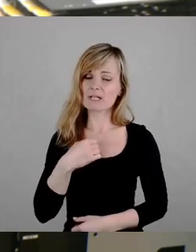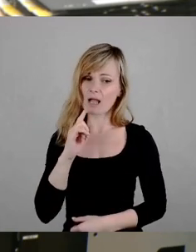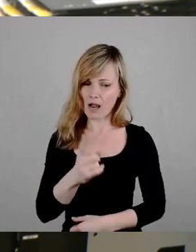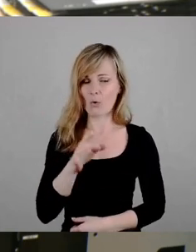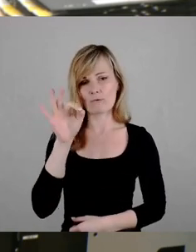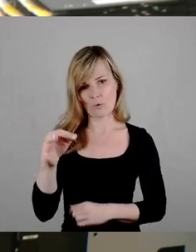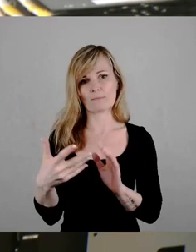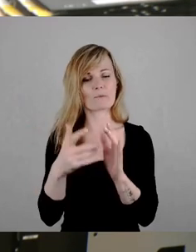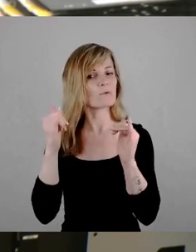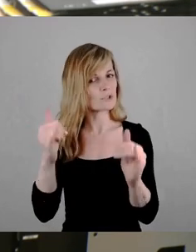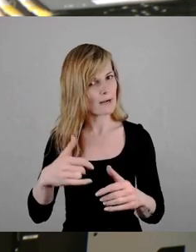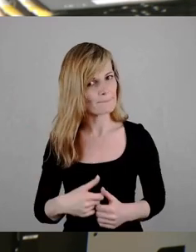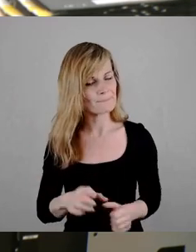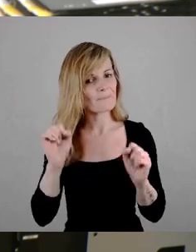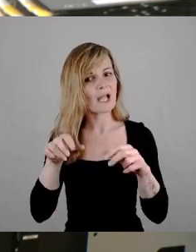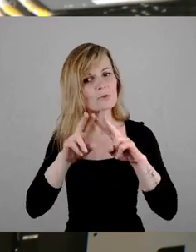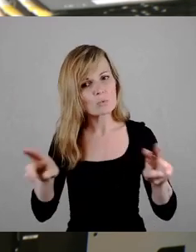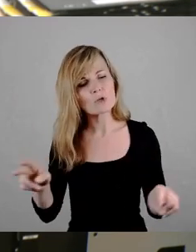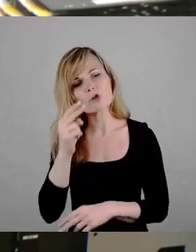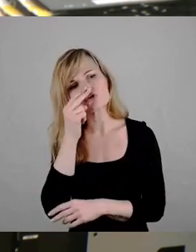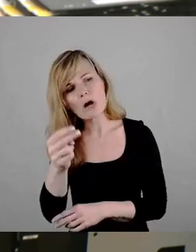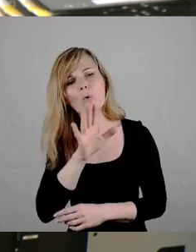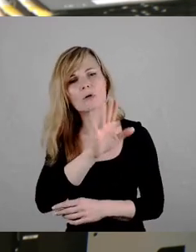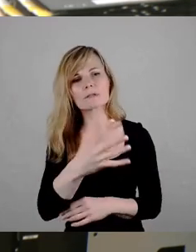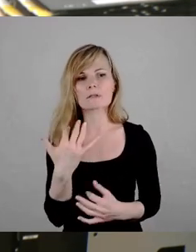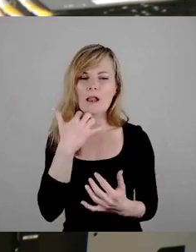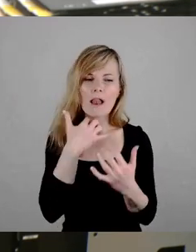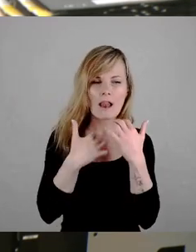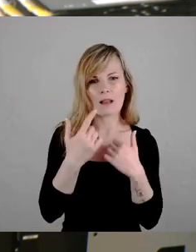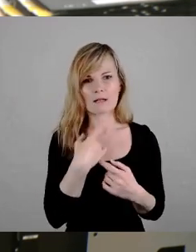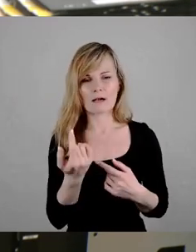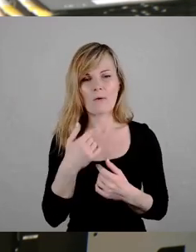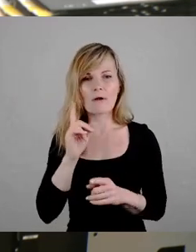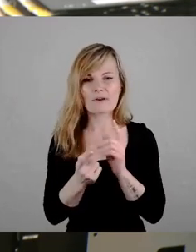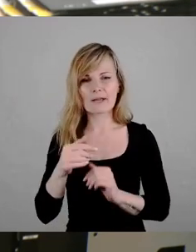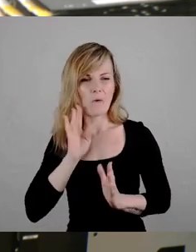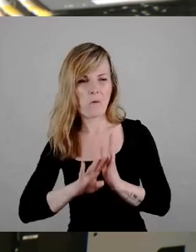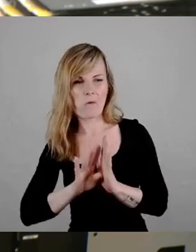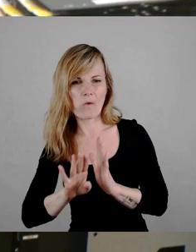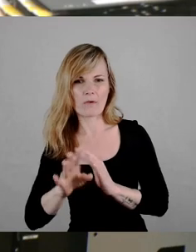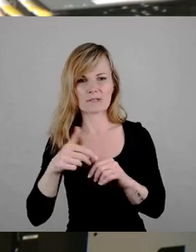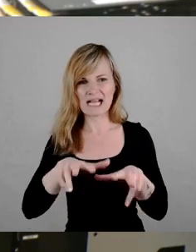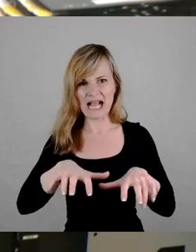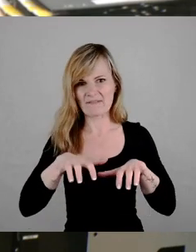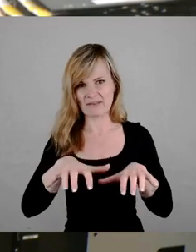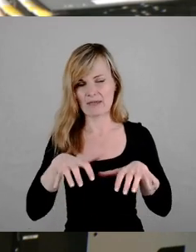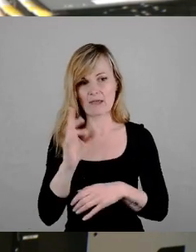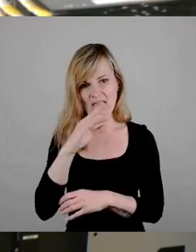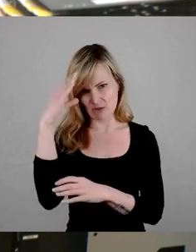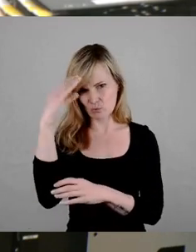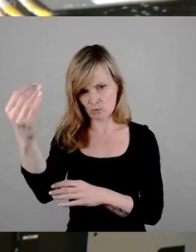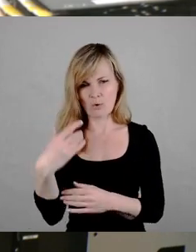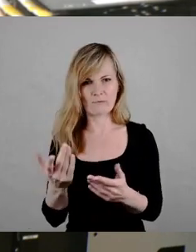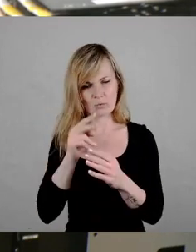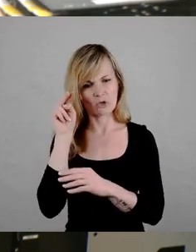Da kann ruhig mal jemand gucken, ob sie in ihrer Gier geschludert haben, die kleinen Raffkes. Wer zu doof ist, die überschaubaren Formalien einer Wahl zu